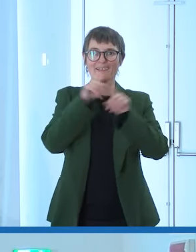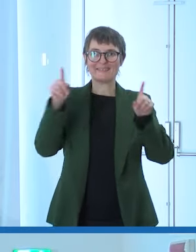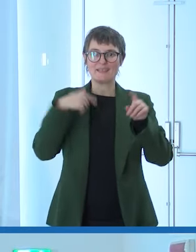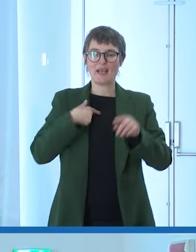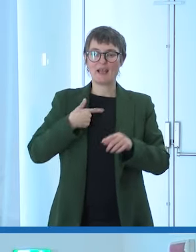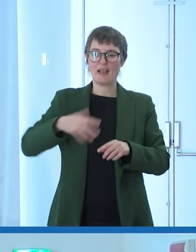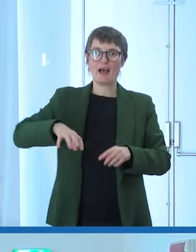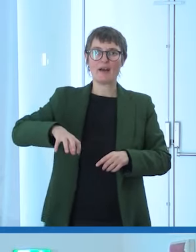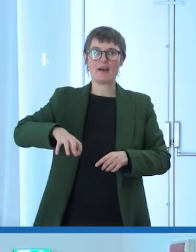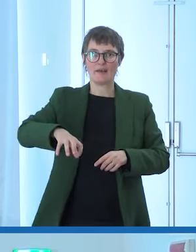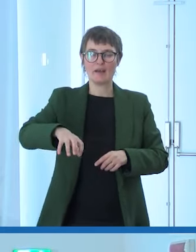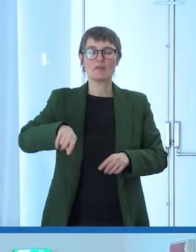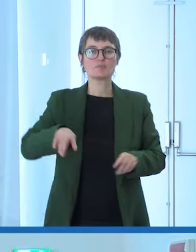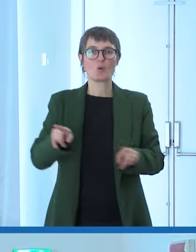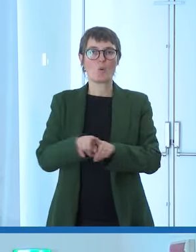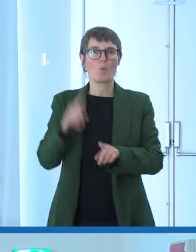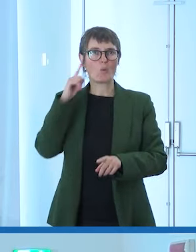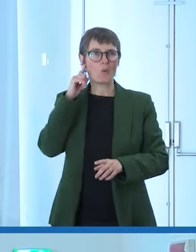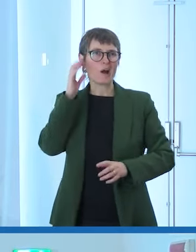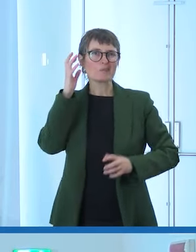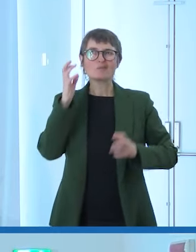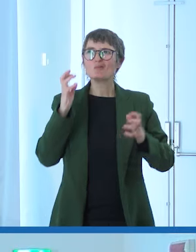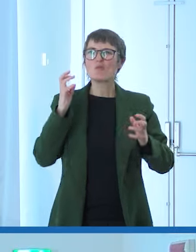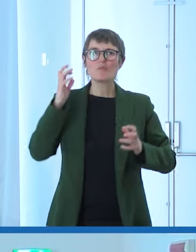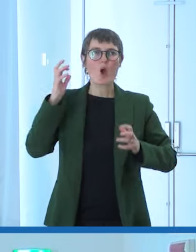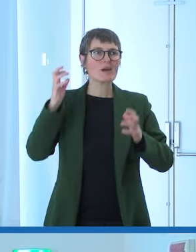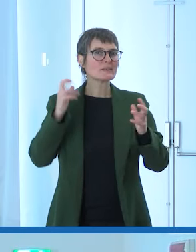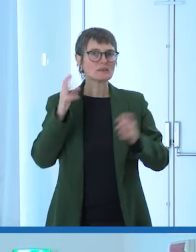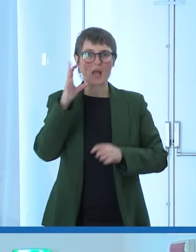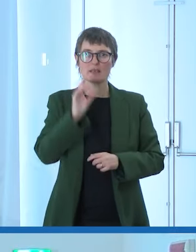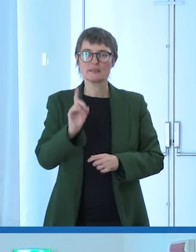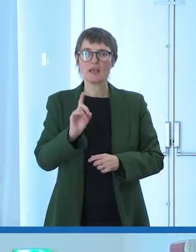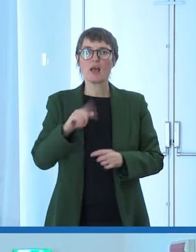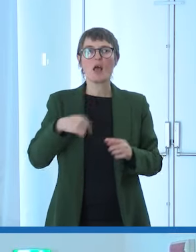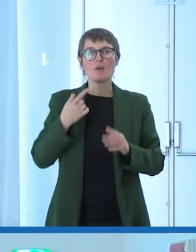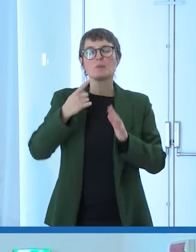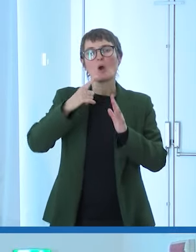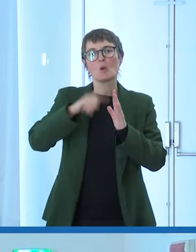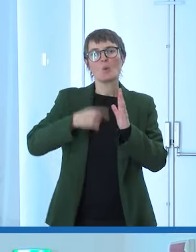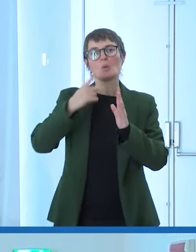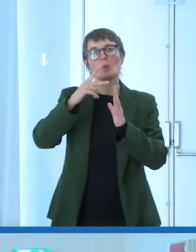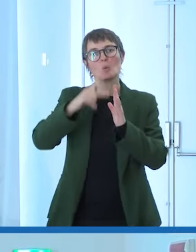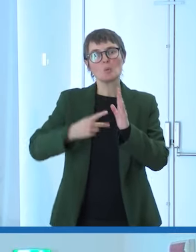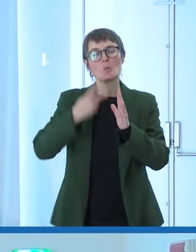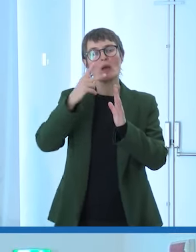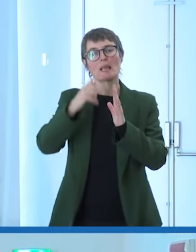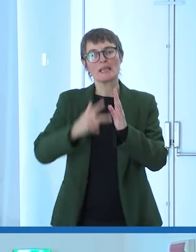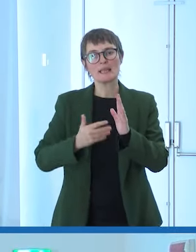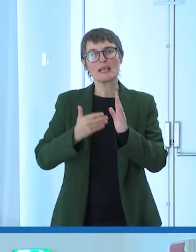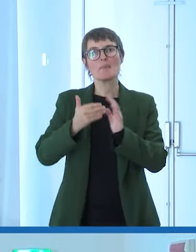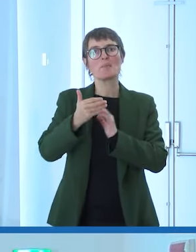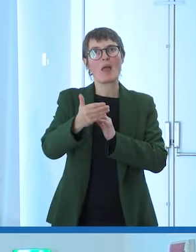uno, due, tre mesi quei suoni sono diventati parole quelle parole sono diventate addirittura nei mesi